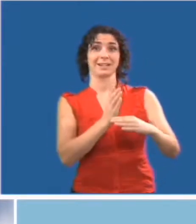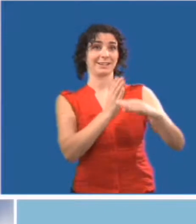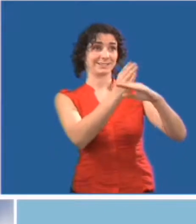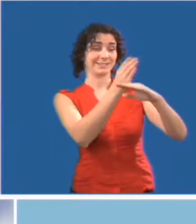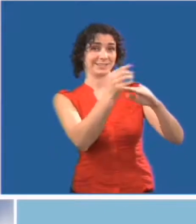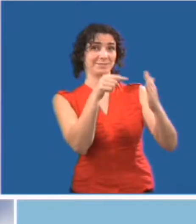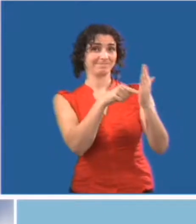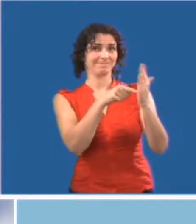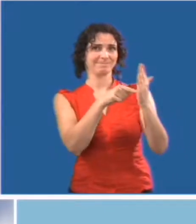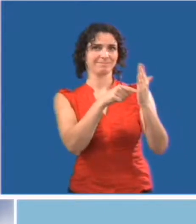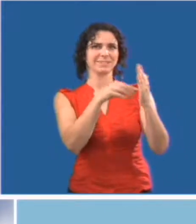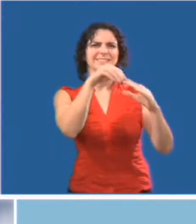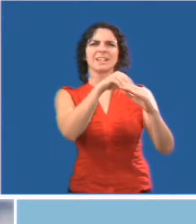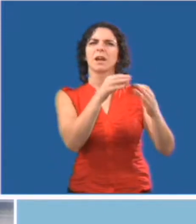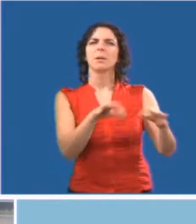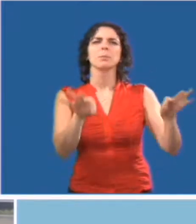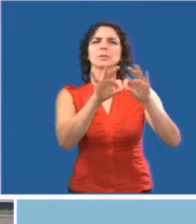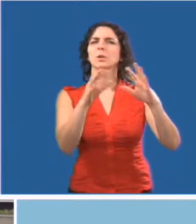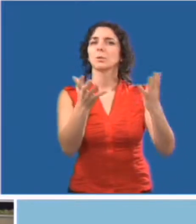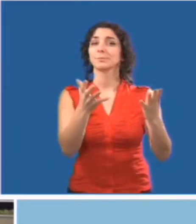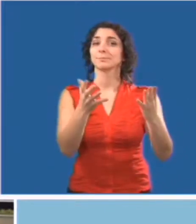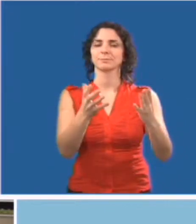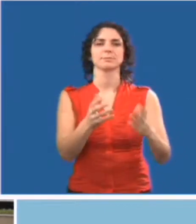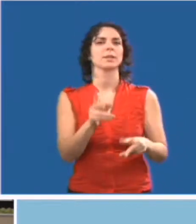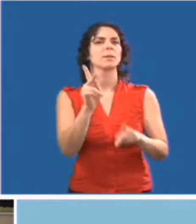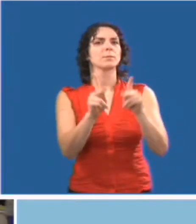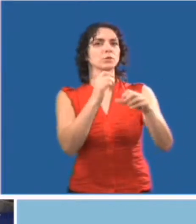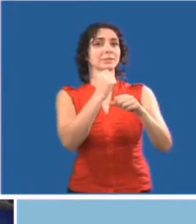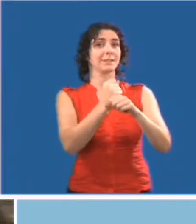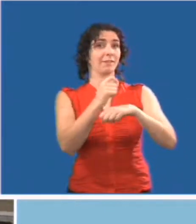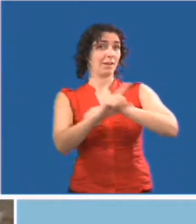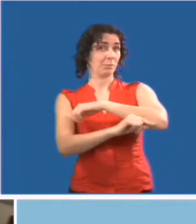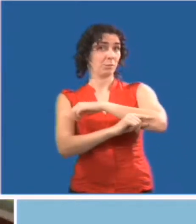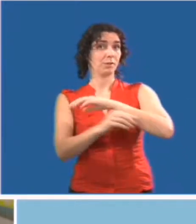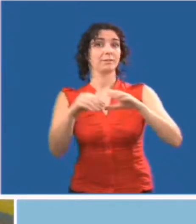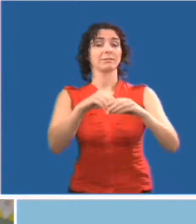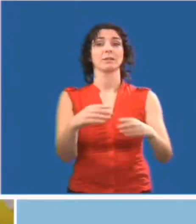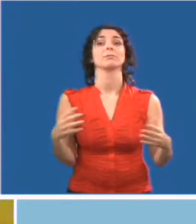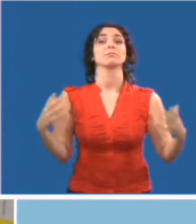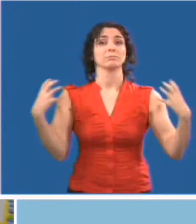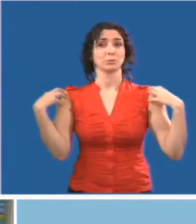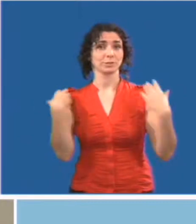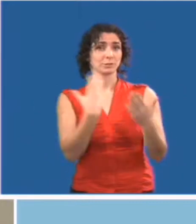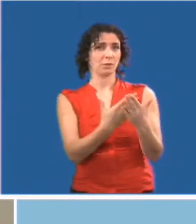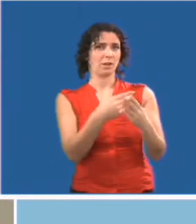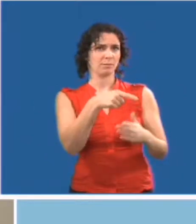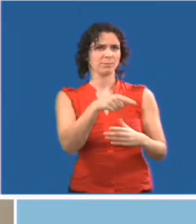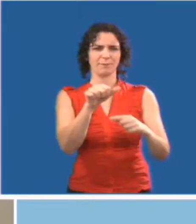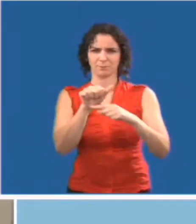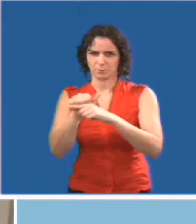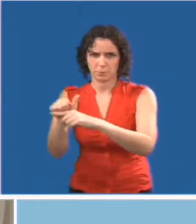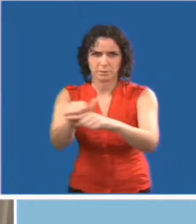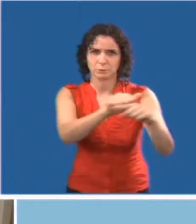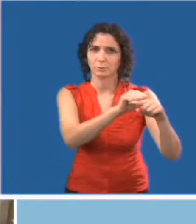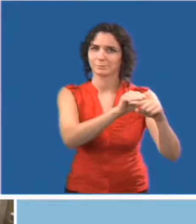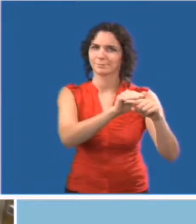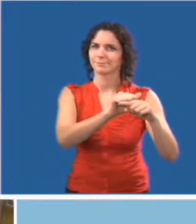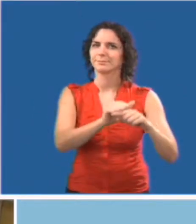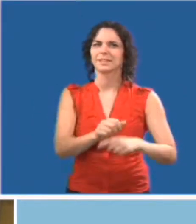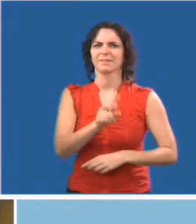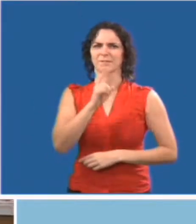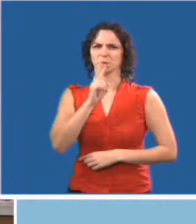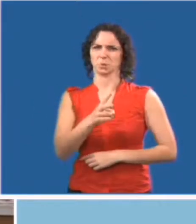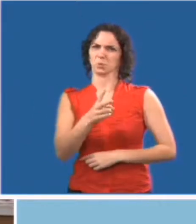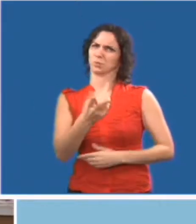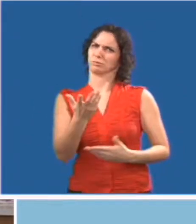ou du secteur visé. L'un des principaux éléments de cette norme touche la formation du